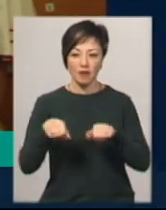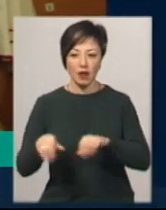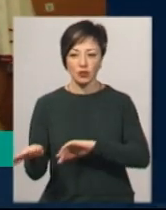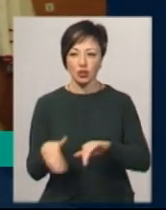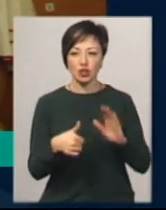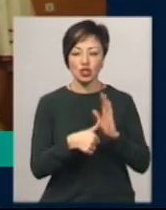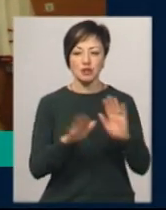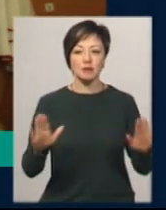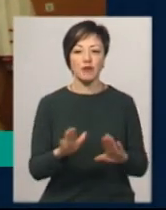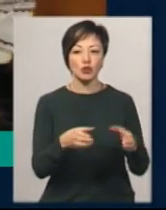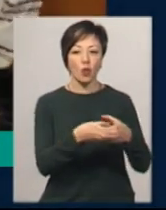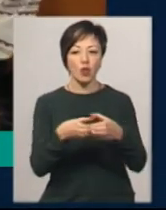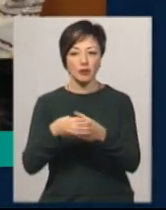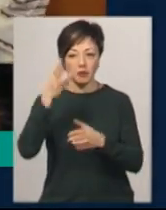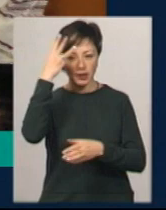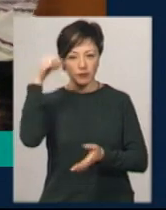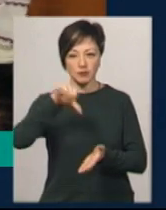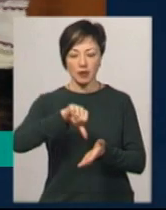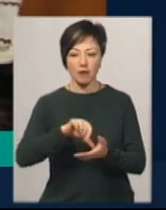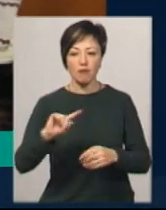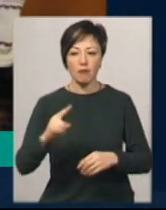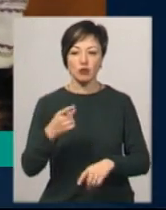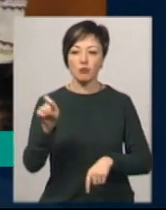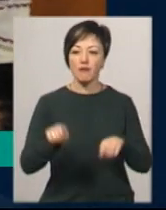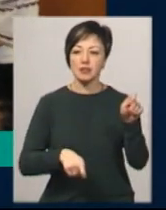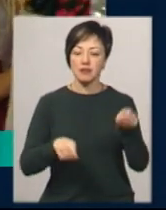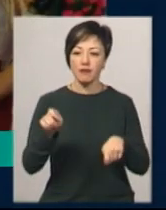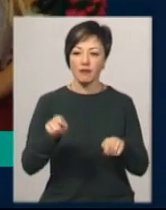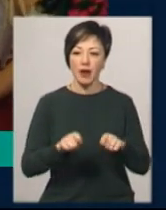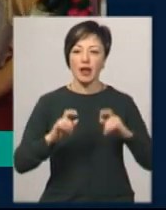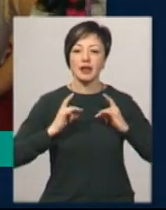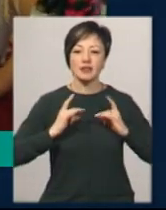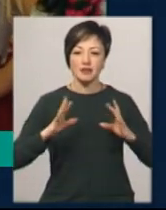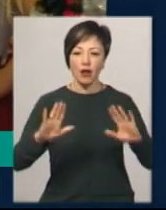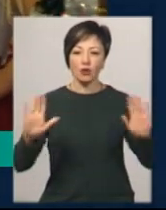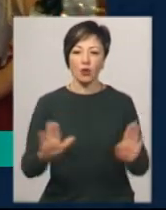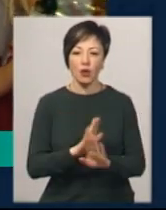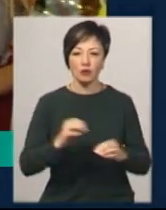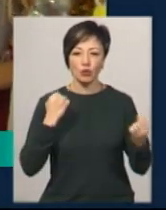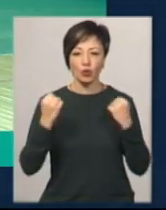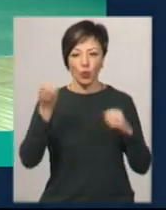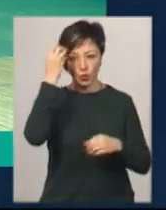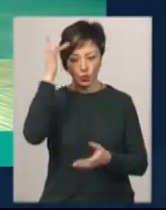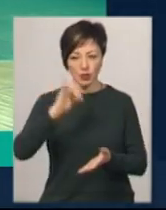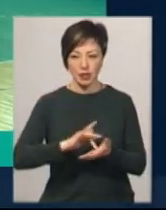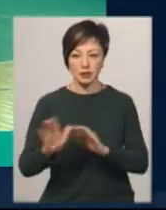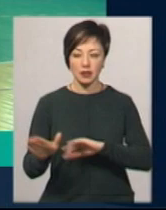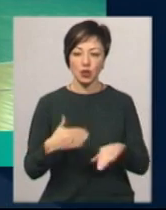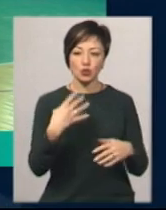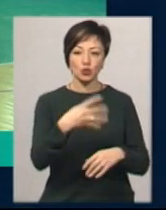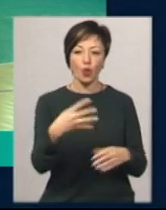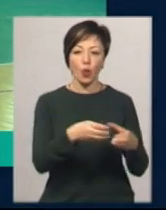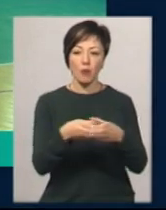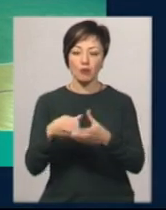Шість співочих колективів обласного центру взяли участь у першому фестивалі Різдвяних колядок, спортивно-культурному центрі «Плоскирів». 40 команд